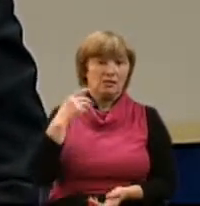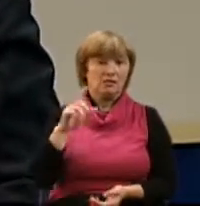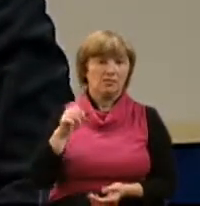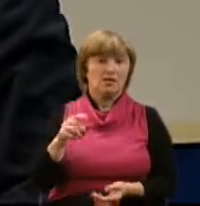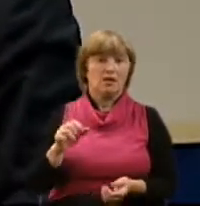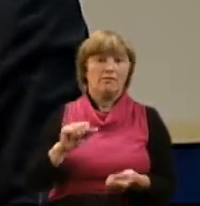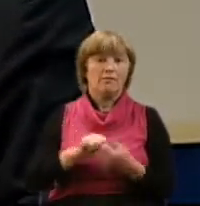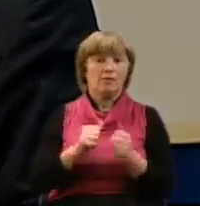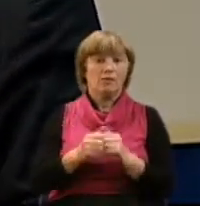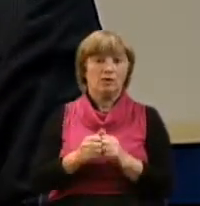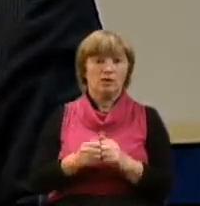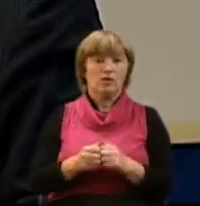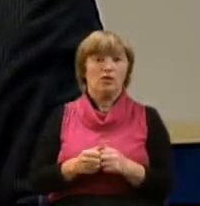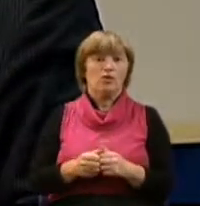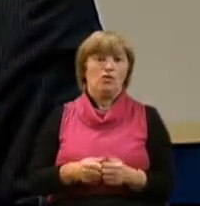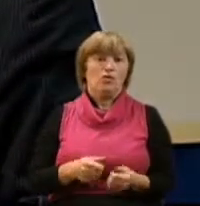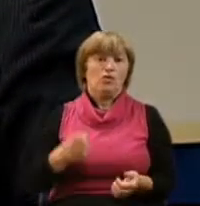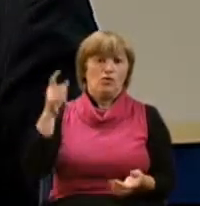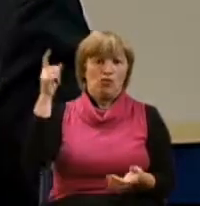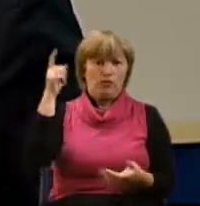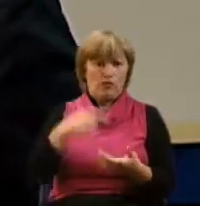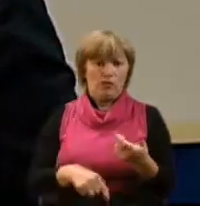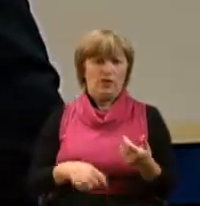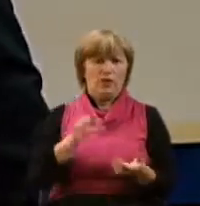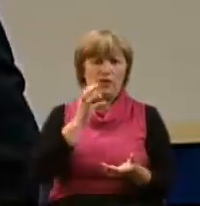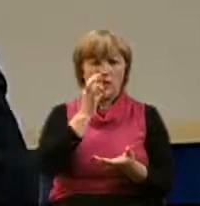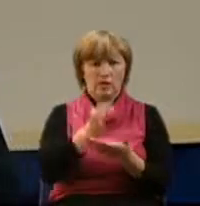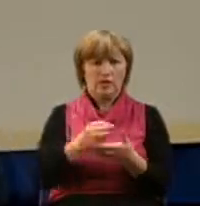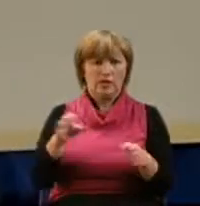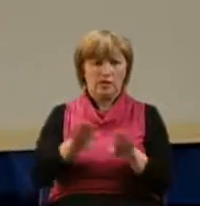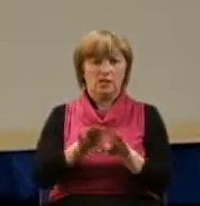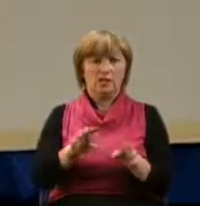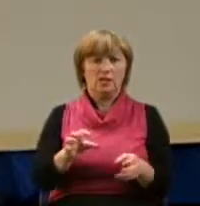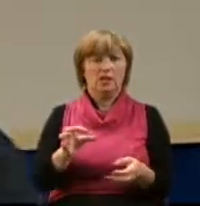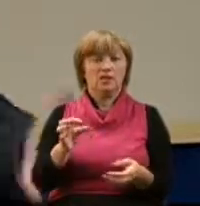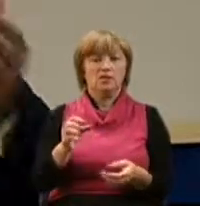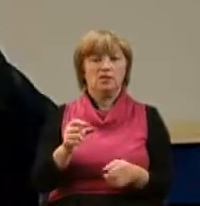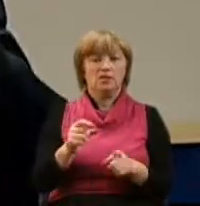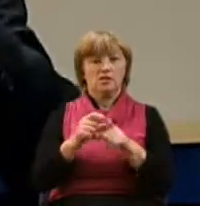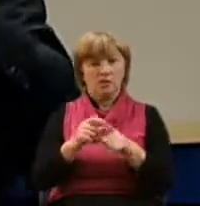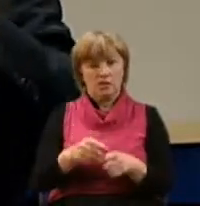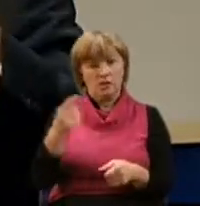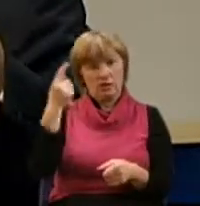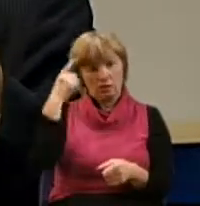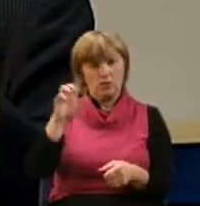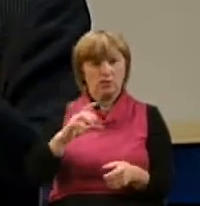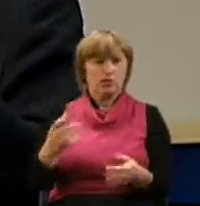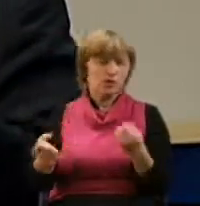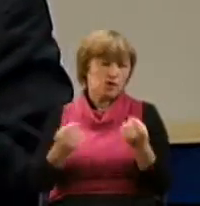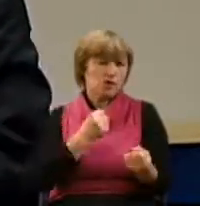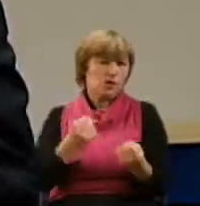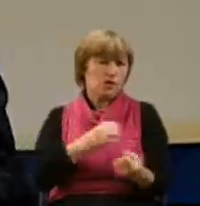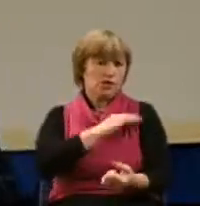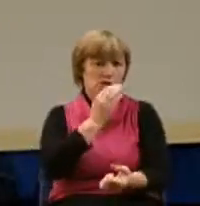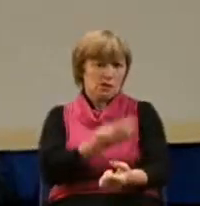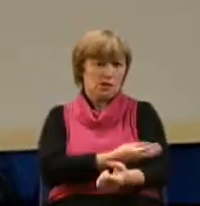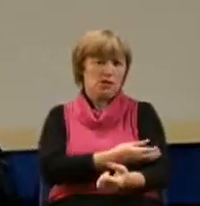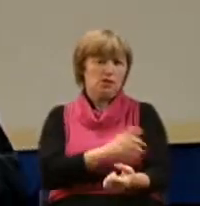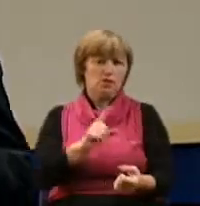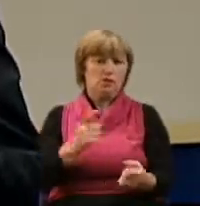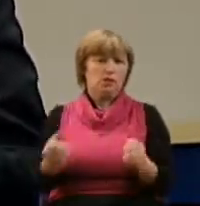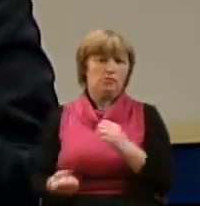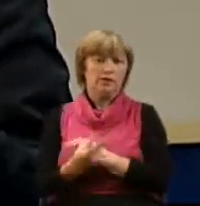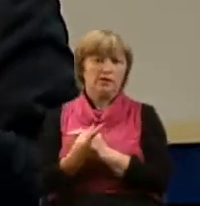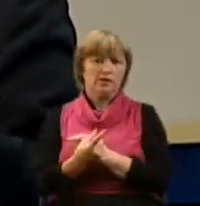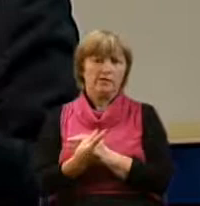он уверенно говорил эти слова, хотя он думал, что на самом деле он достаточно уже силен для того, чтобы проявить